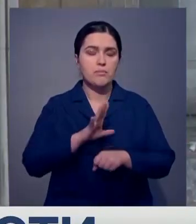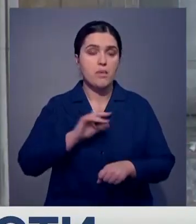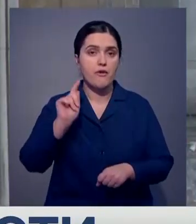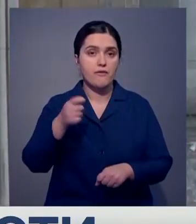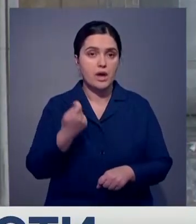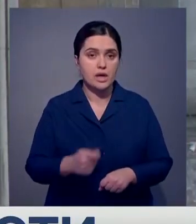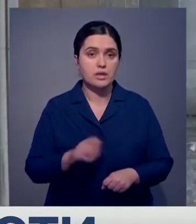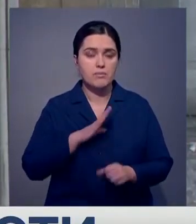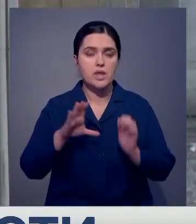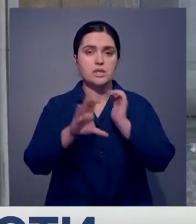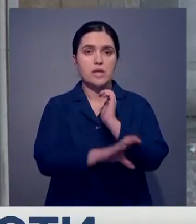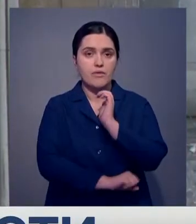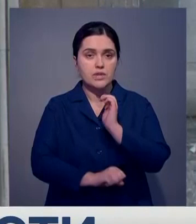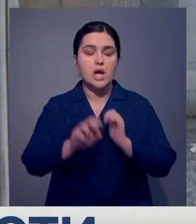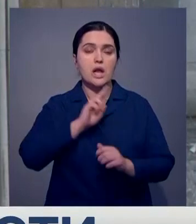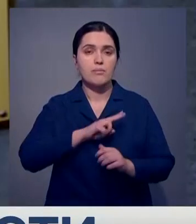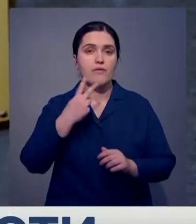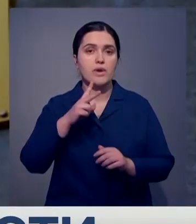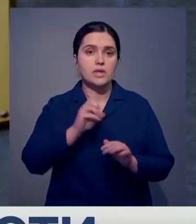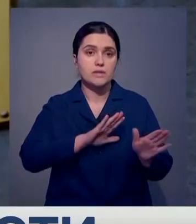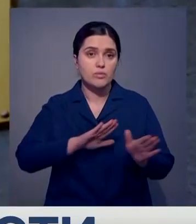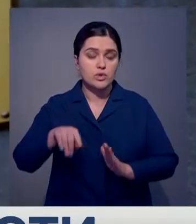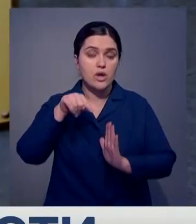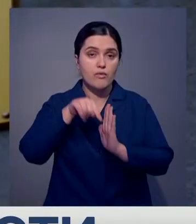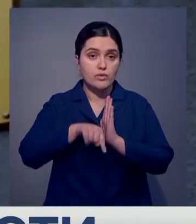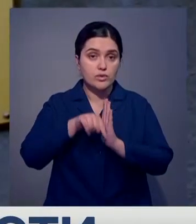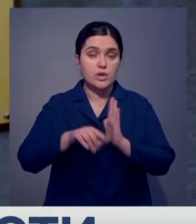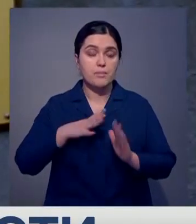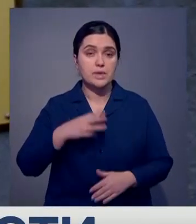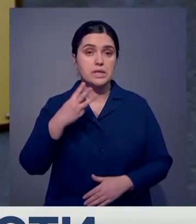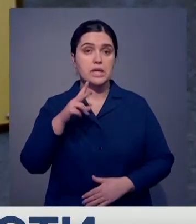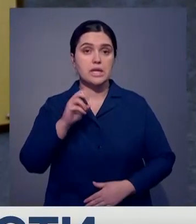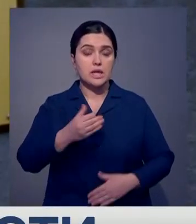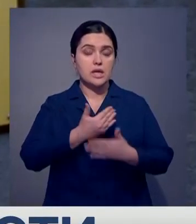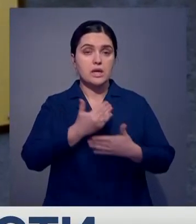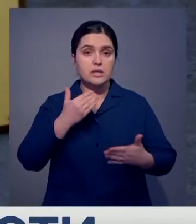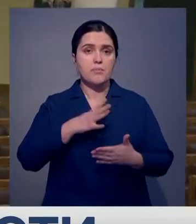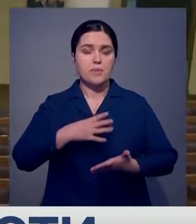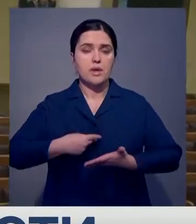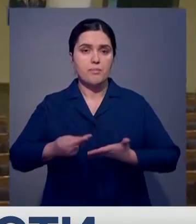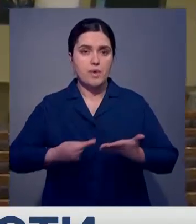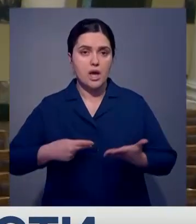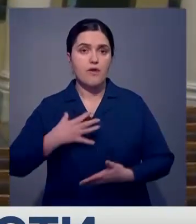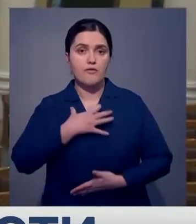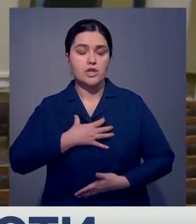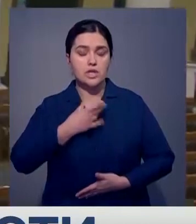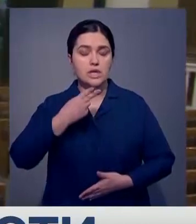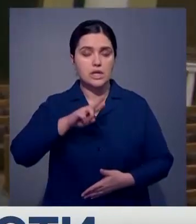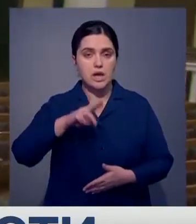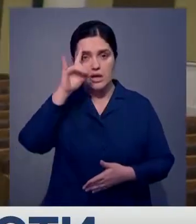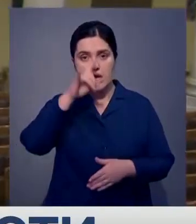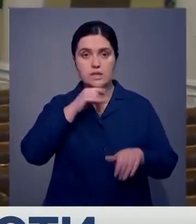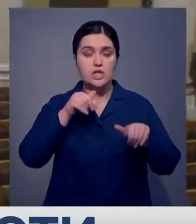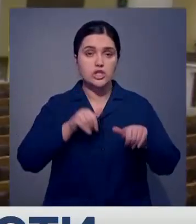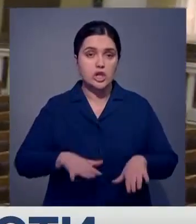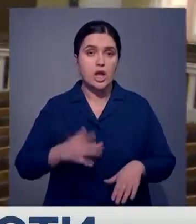завершились работы лишь 20 лет спустя. В стенах этого здания почти три десятилетия назад было принято важнейшее для страны решение. Первые заглавные